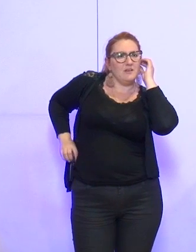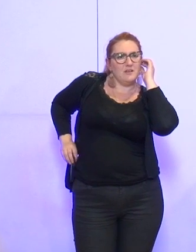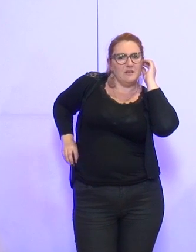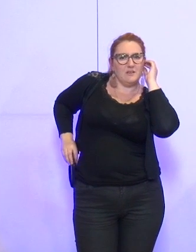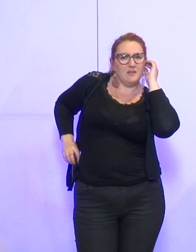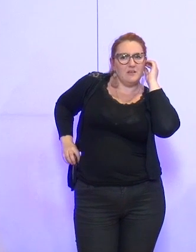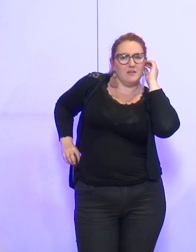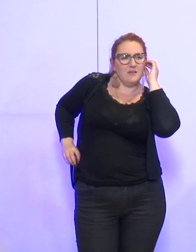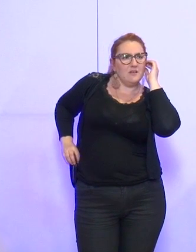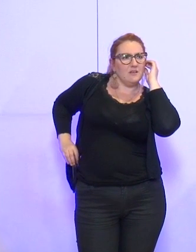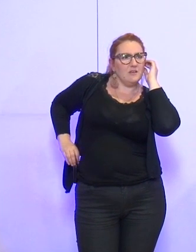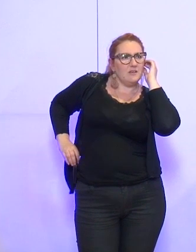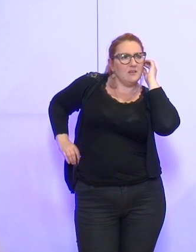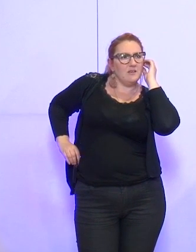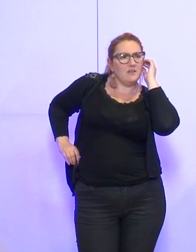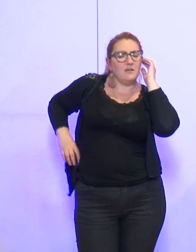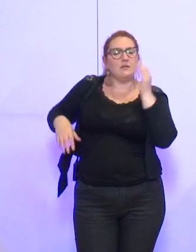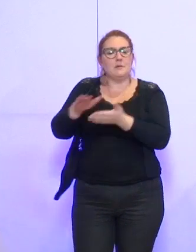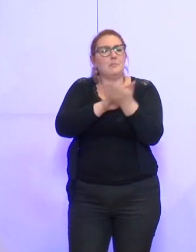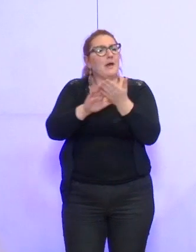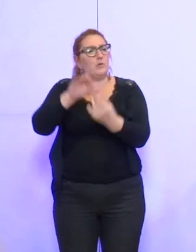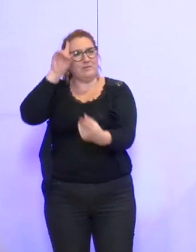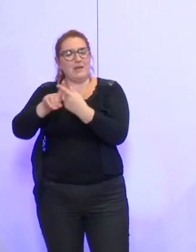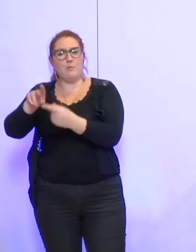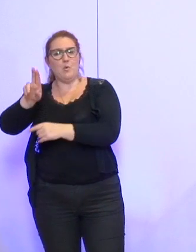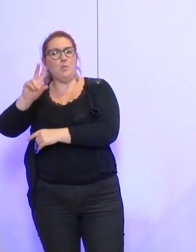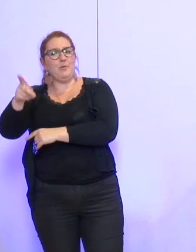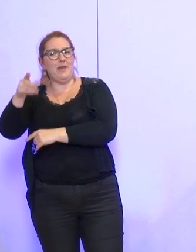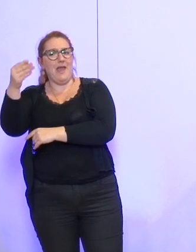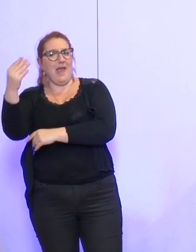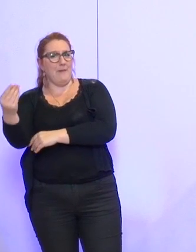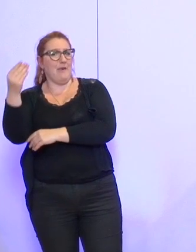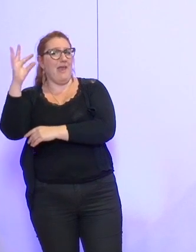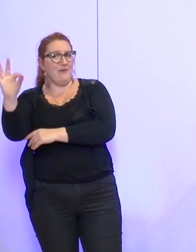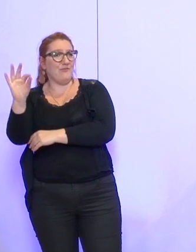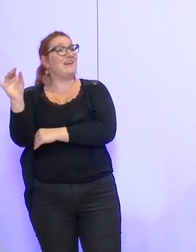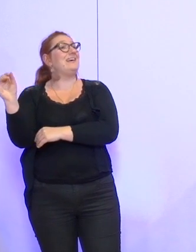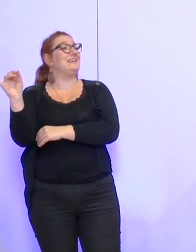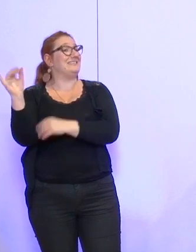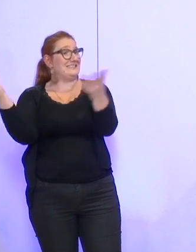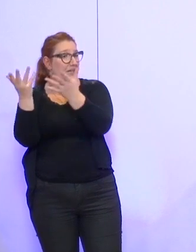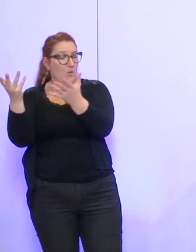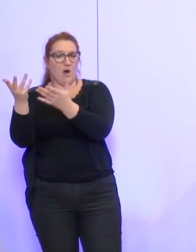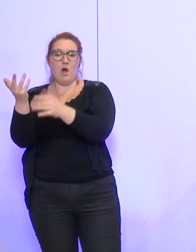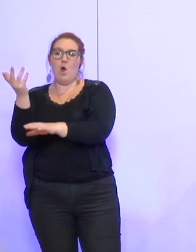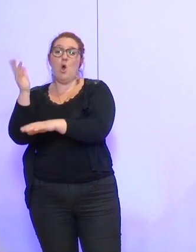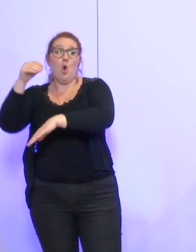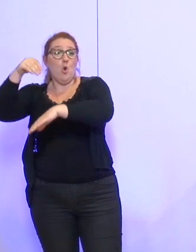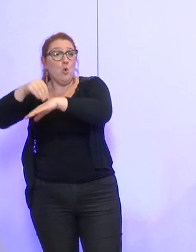Simplement pour préciser que dans l'UPMF, ça concerne le Conseil académique. Parce qu'il y a plusieurs instances pour qu soit bien sûr...